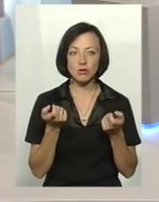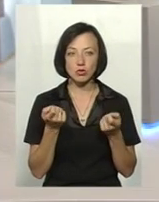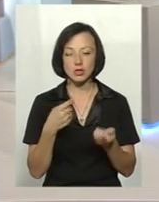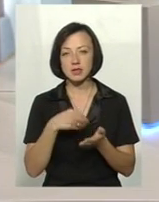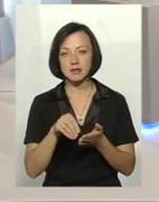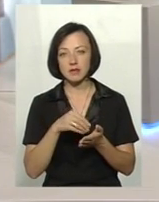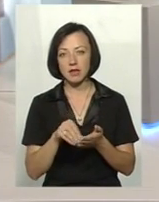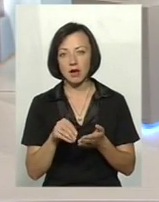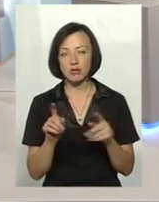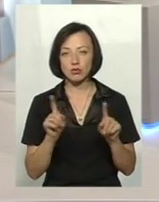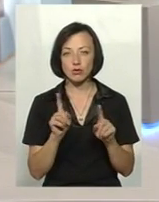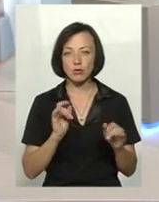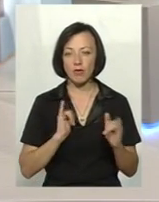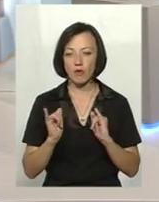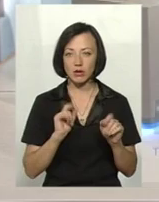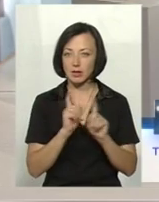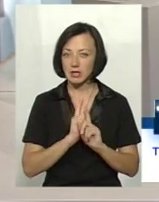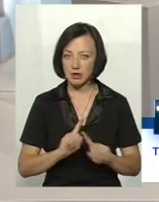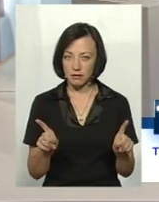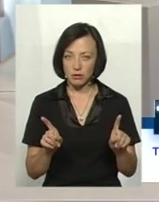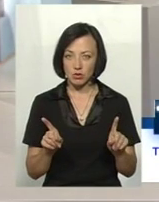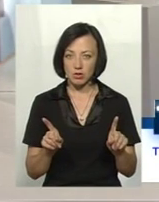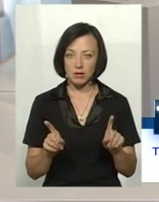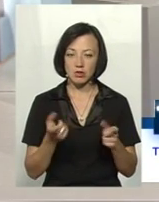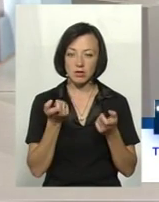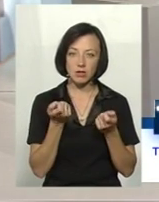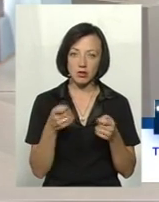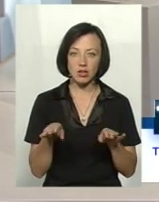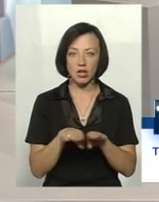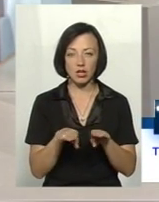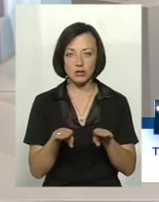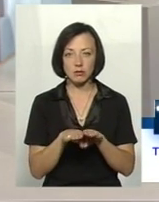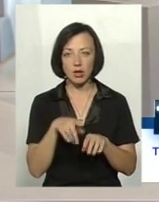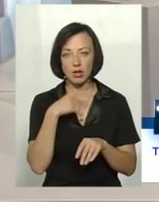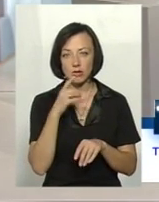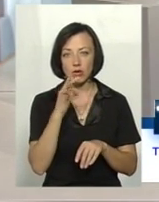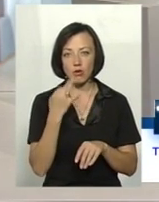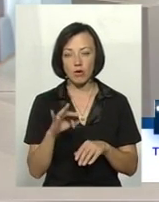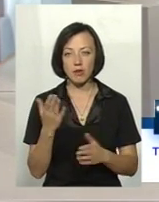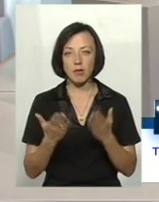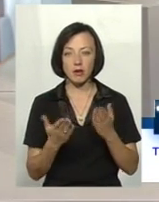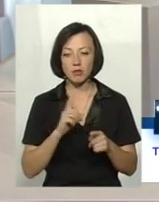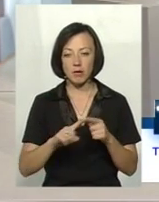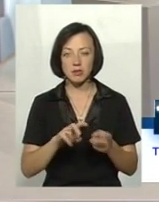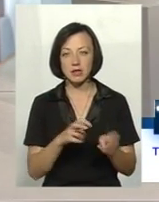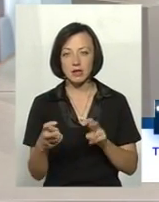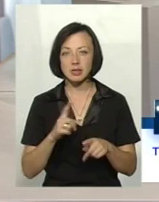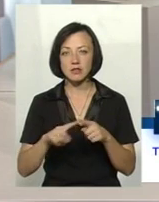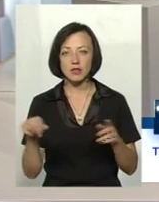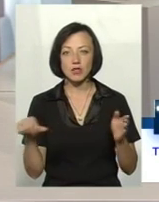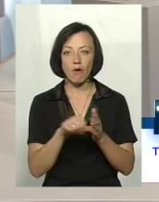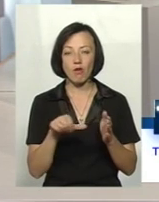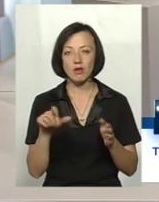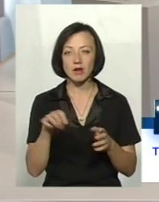свиня якось поводить себе не так, десь начебто кажуть, ой, мабуть, має здихати, то треба швидко